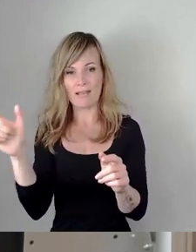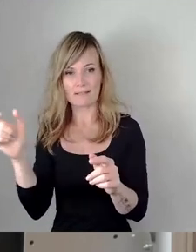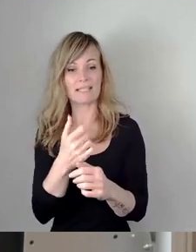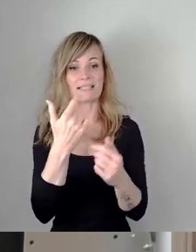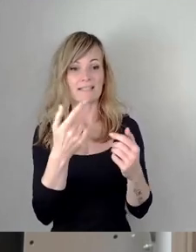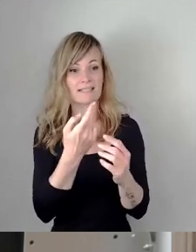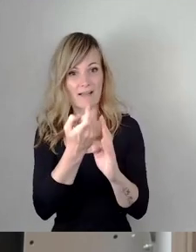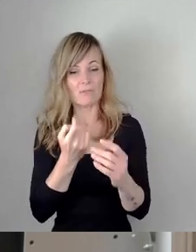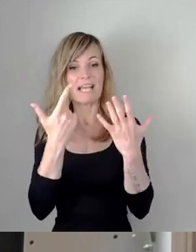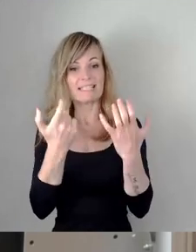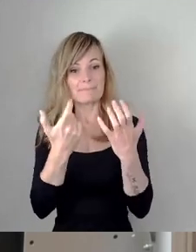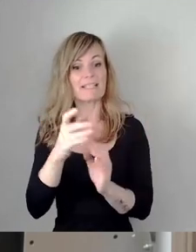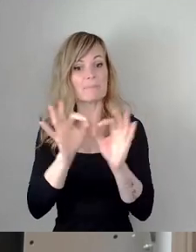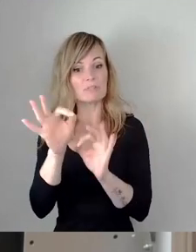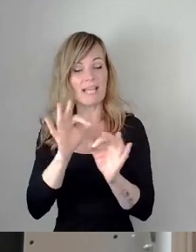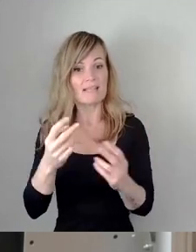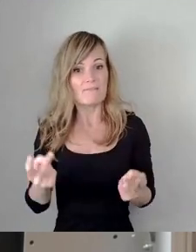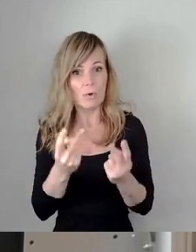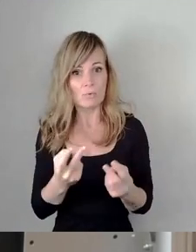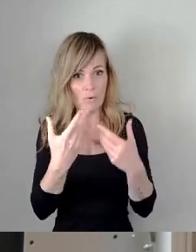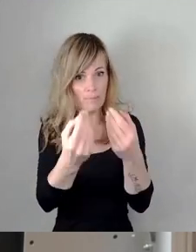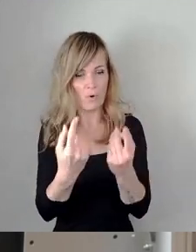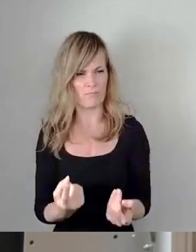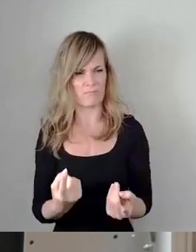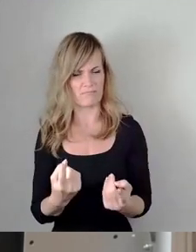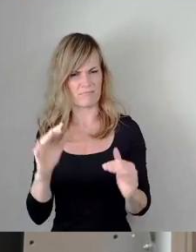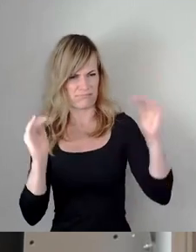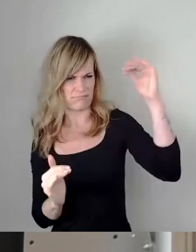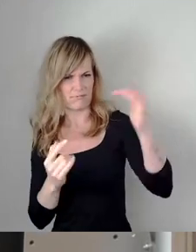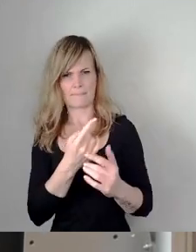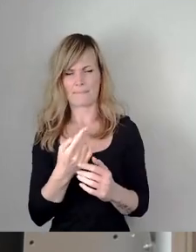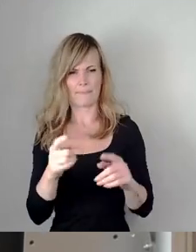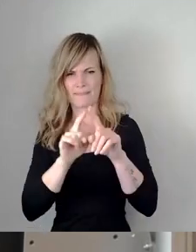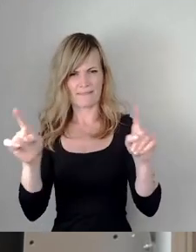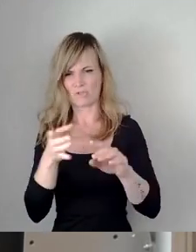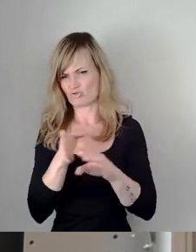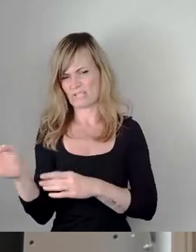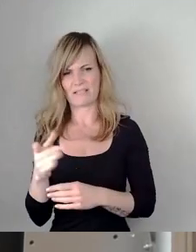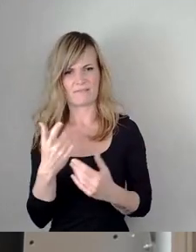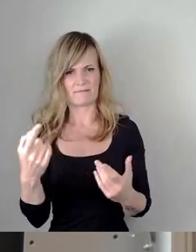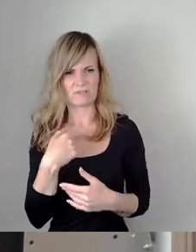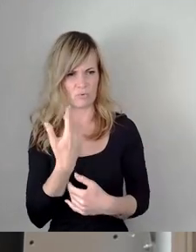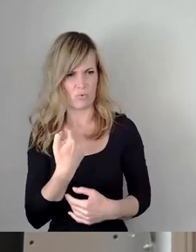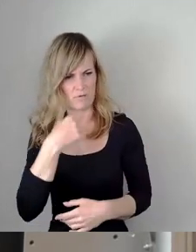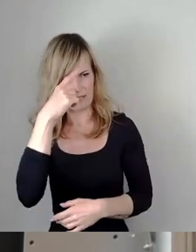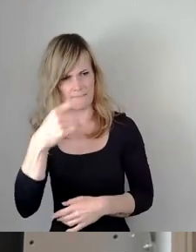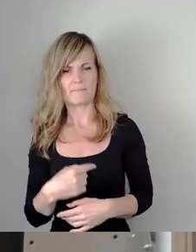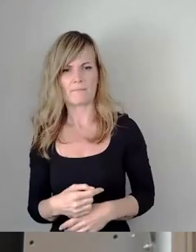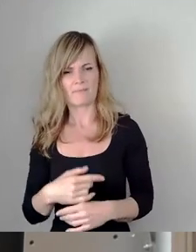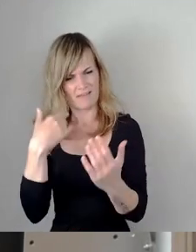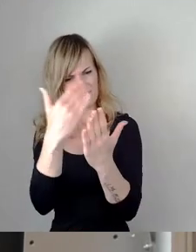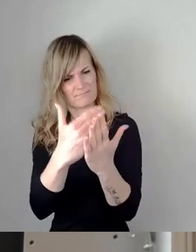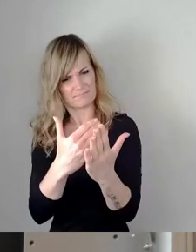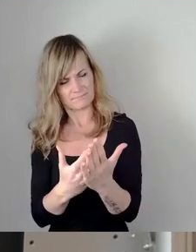sozusagen die Relation, die sie hier aufbauen? Ich fand, Sie haben am Thema krass vorbeigeredet. Es geht um einen Leitfaden für